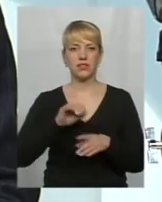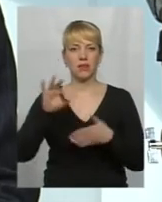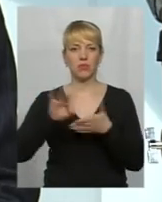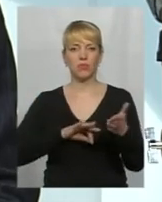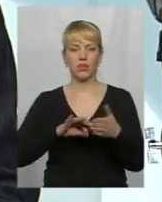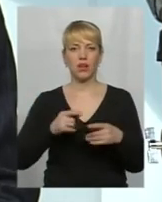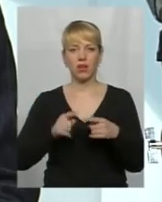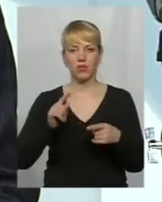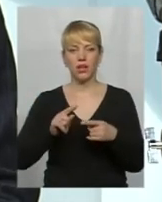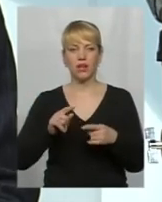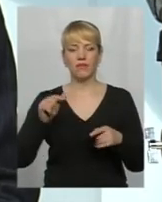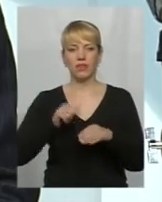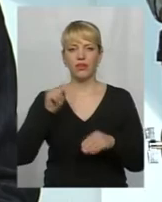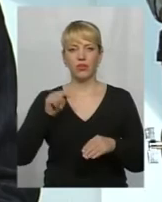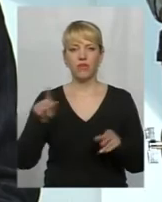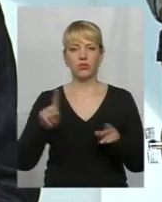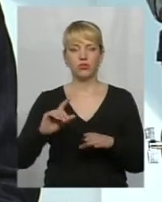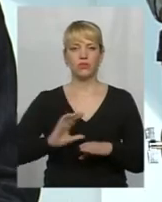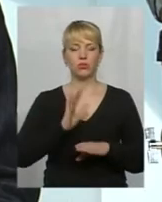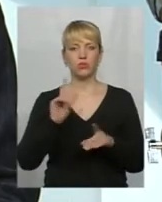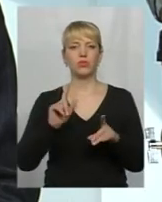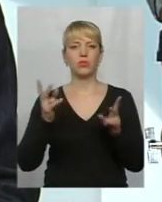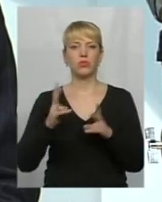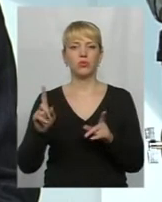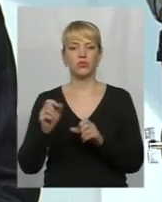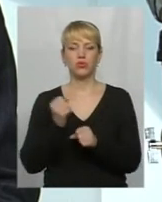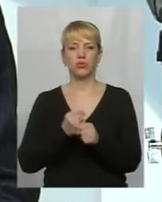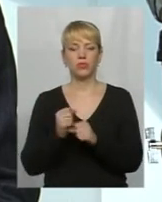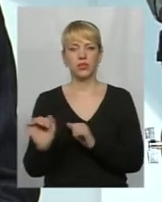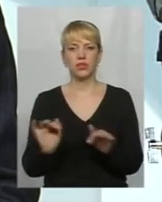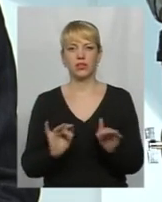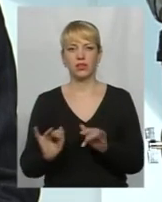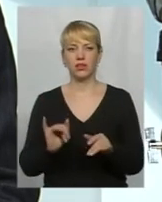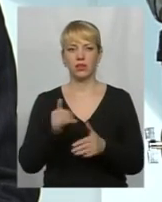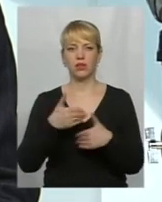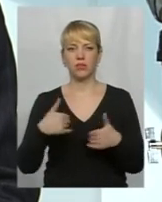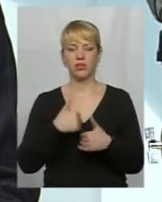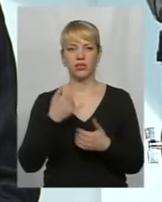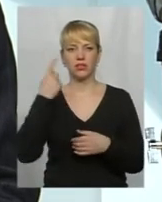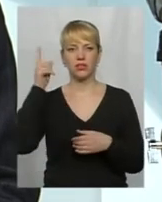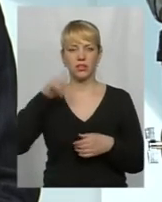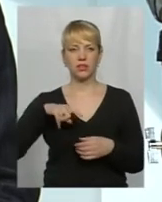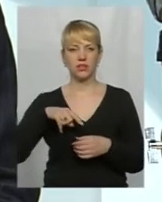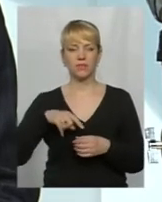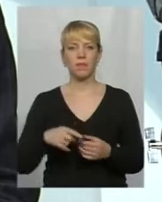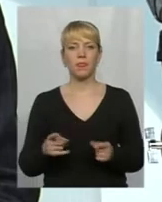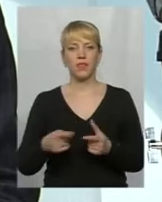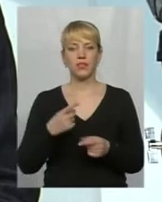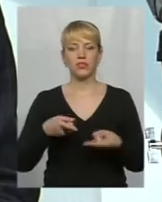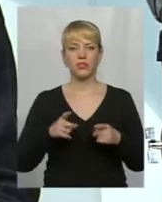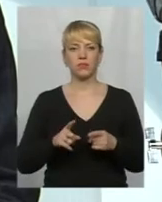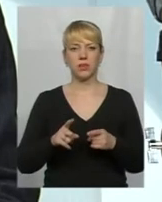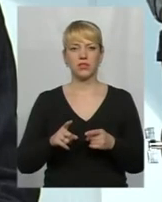відреагували на те, що відбулося, і що потрібно щось робити, діяти, і ми хотіли знати, насправді,